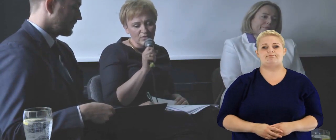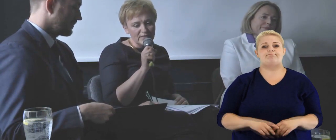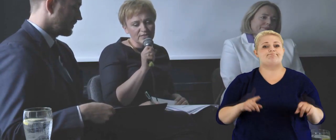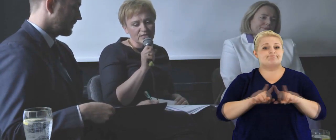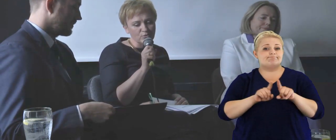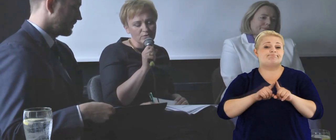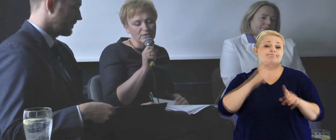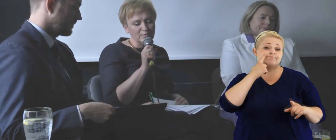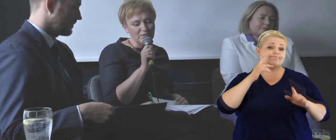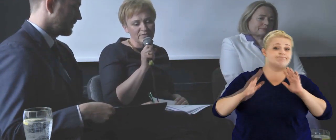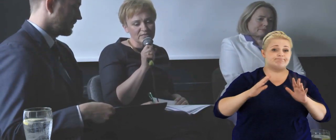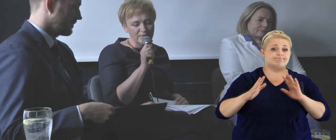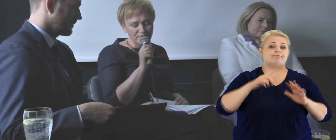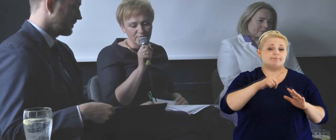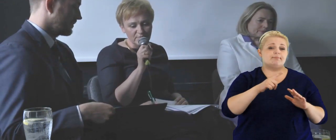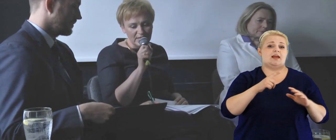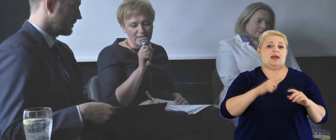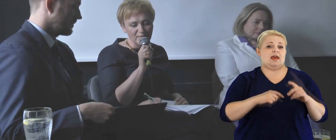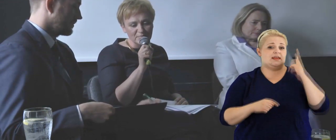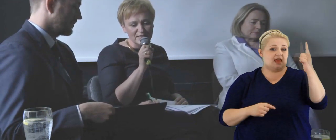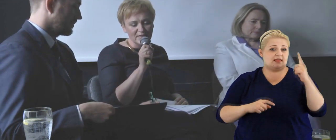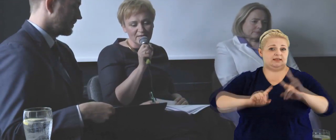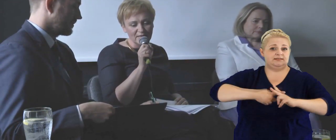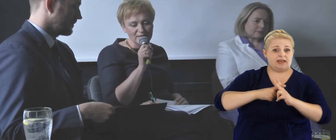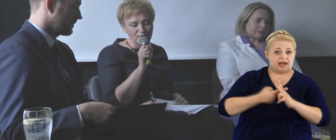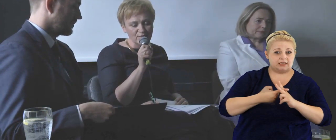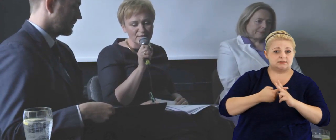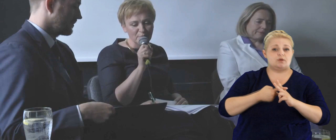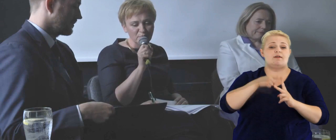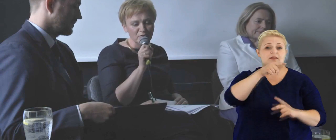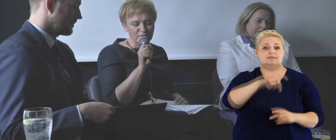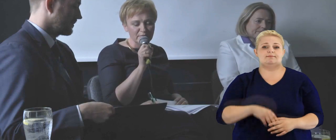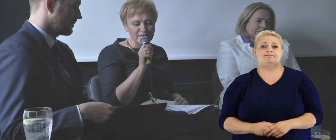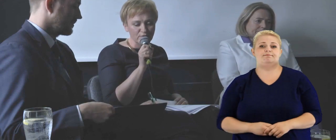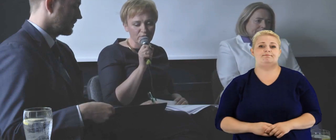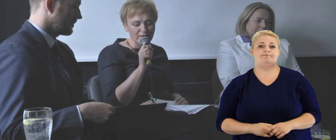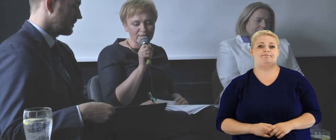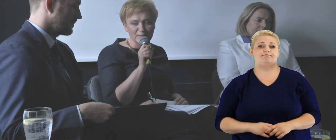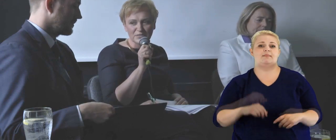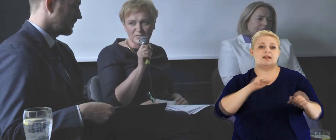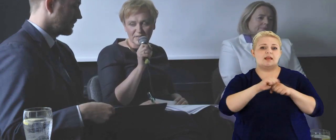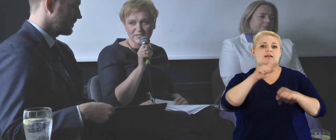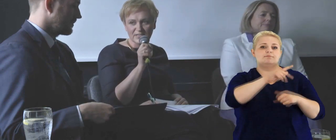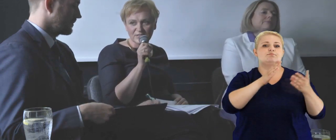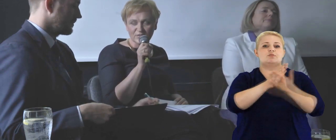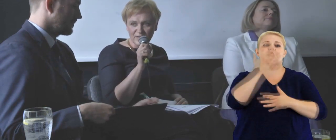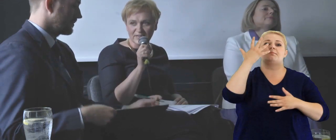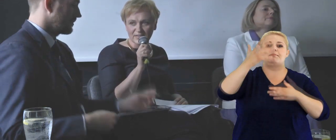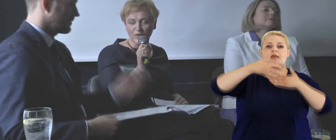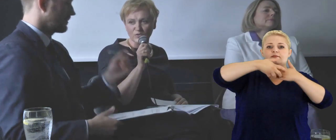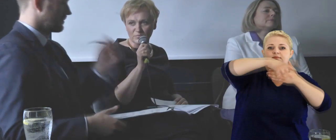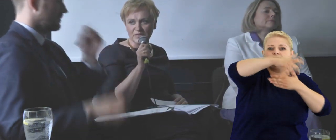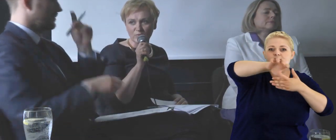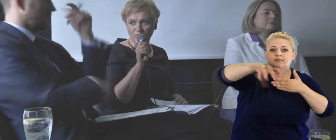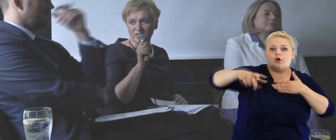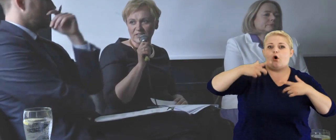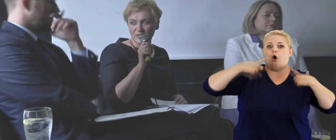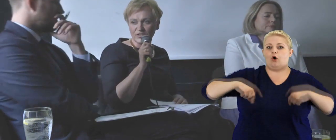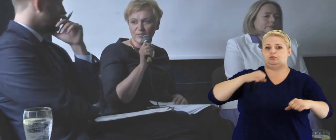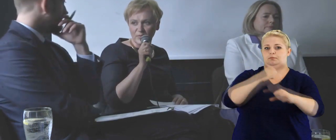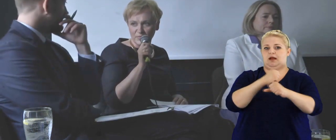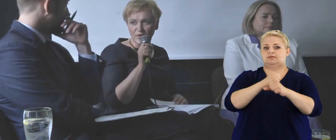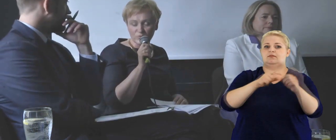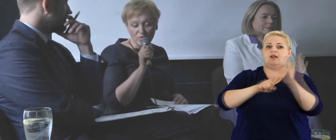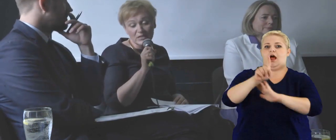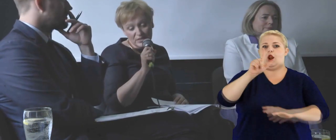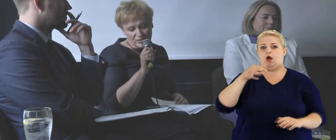Przyjęto takie szacunki, że mniej więcej jeden zarejestrowany podmiot reprezentowany jest przez 5 zarejestrowanych osób pracujących